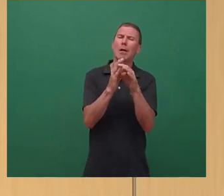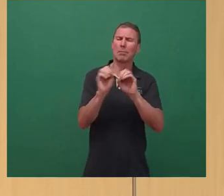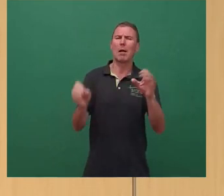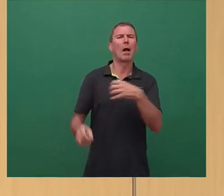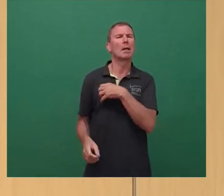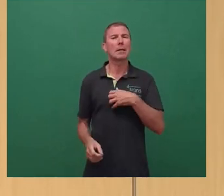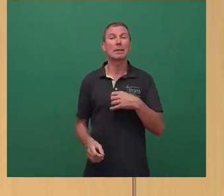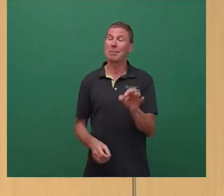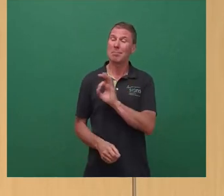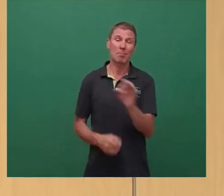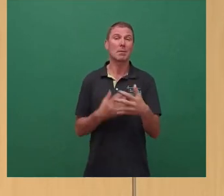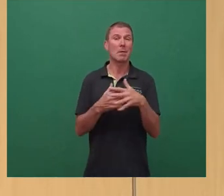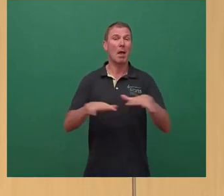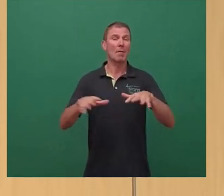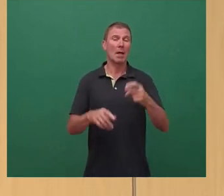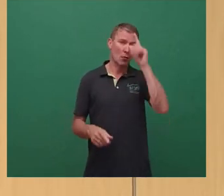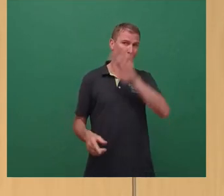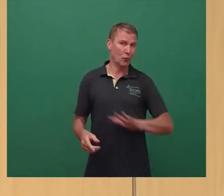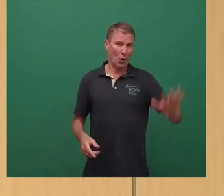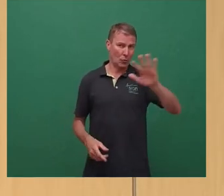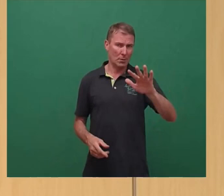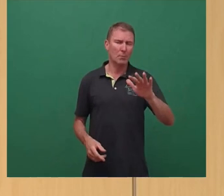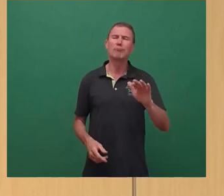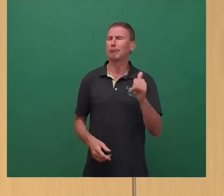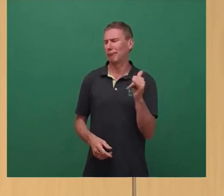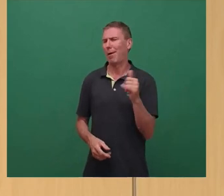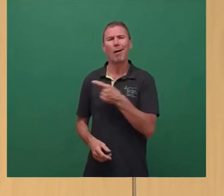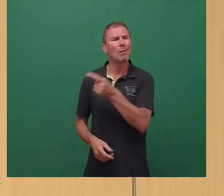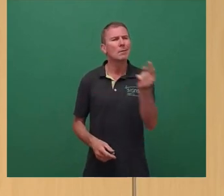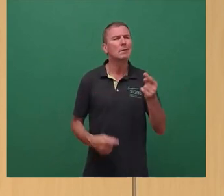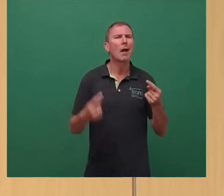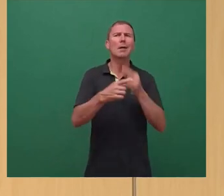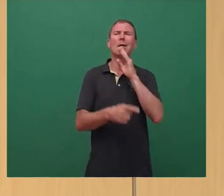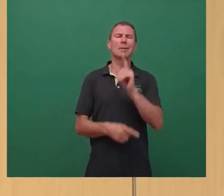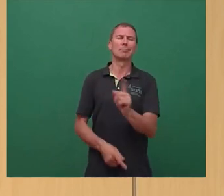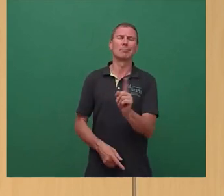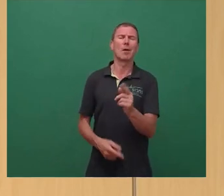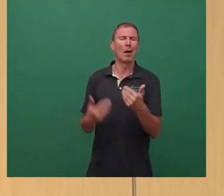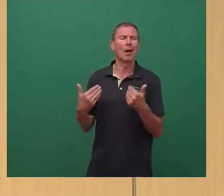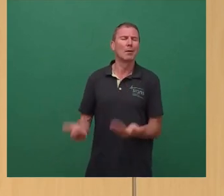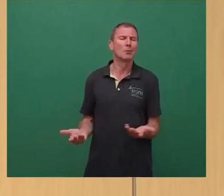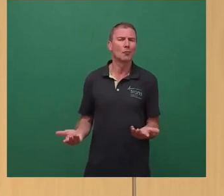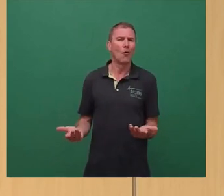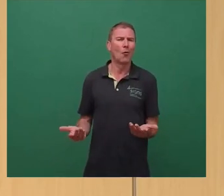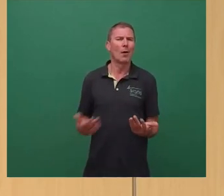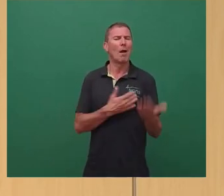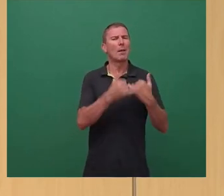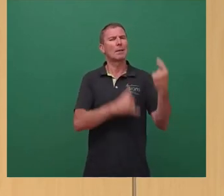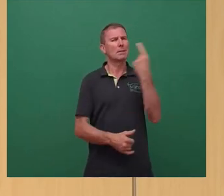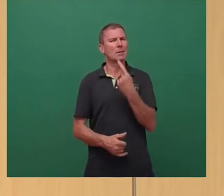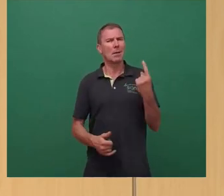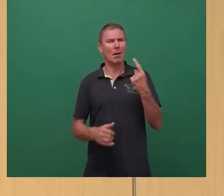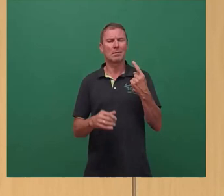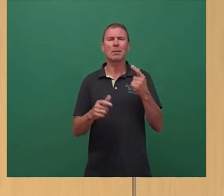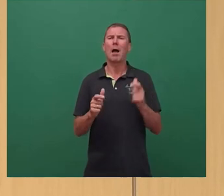einen der besten Nahverkehre Deutschlands. Das wird, glaube ich, niemand hier in Frage stellen und auch niemand gefährden wollen. In den letzten Jahren gab es einen sukzessiven